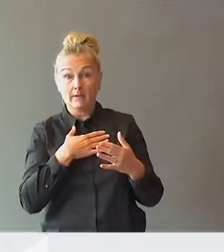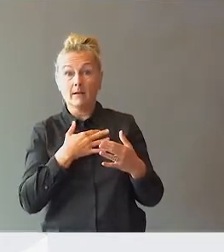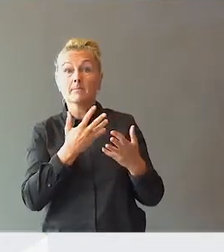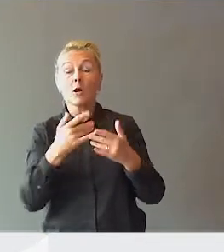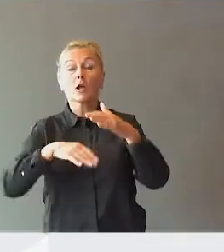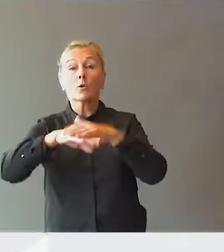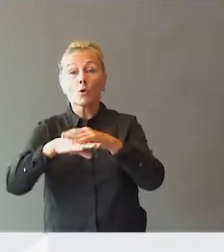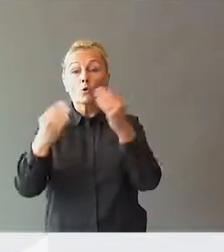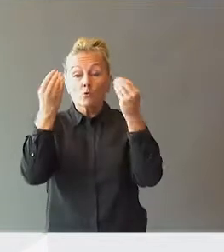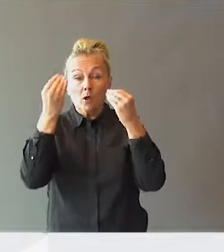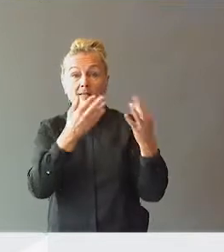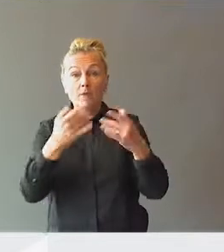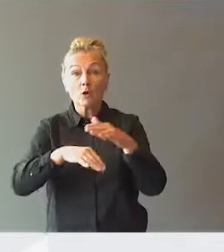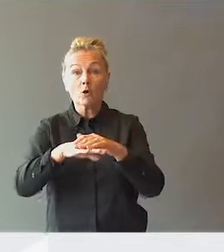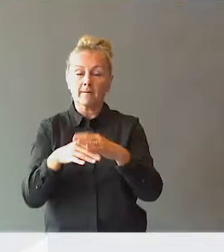Vær så god.